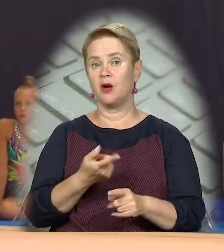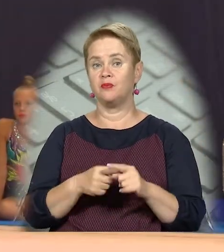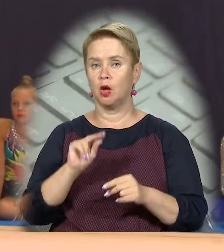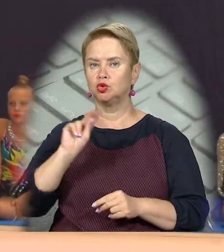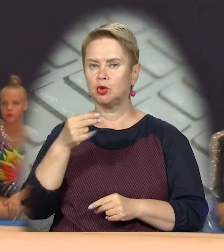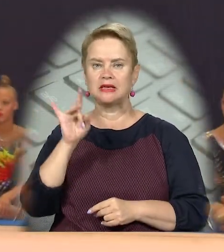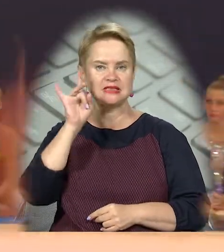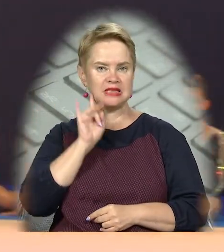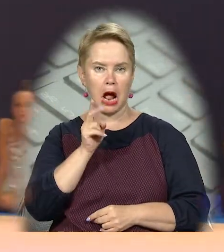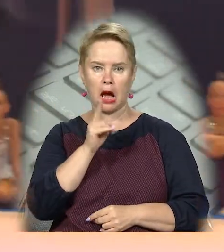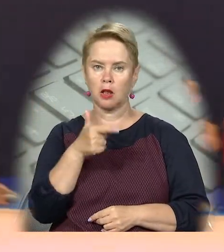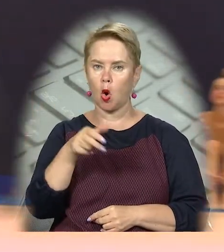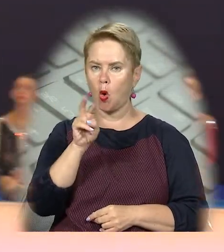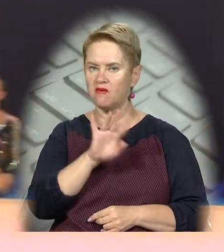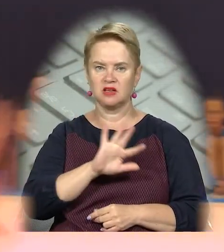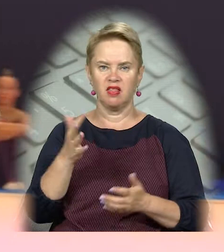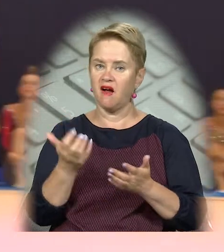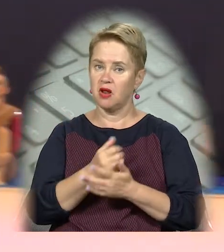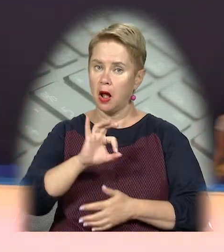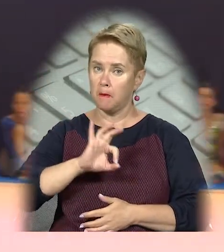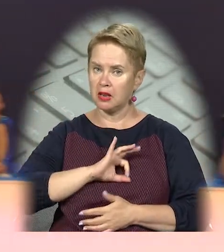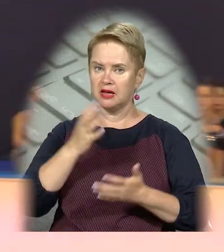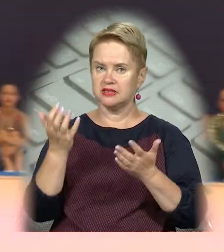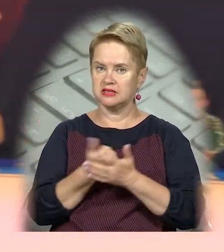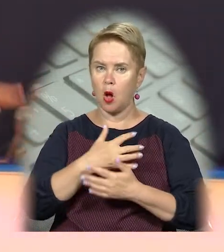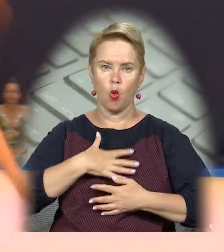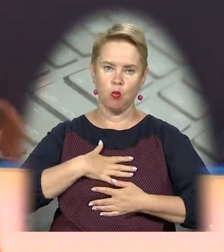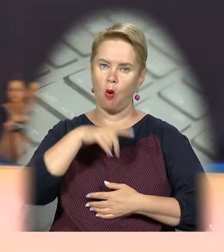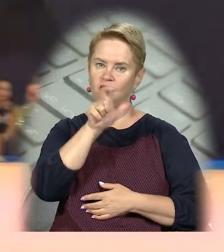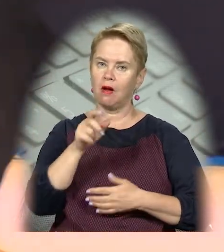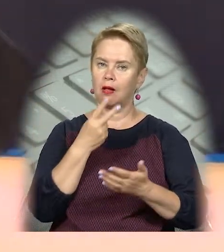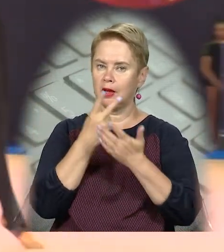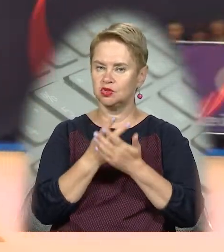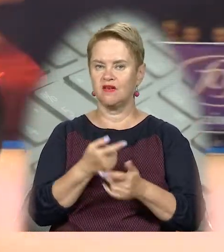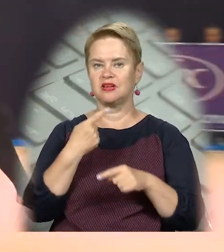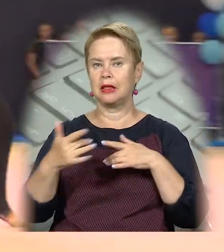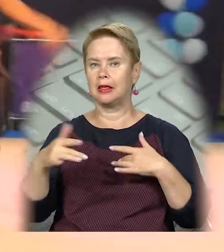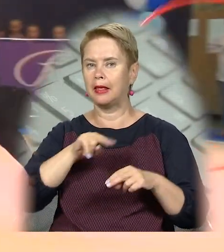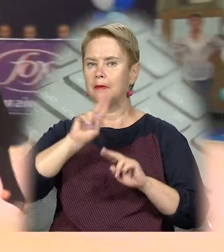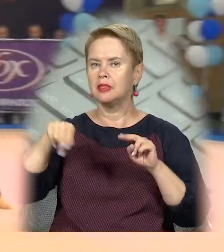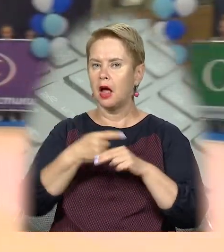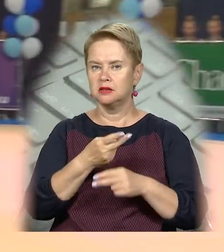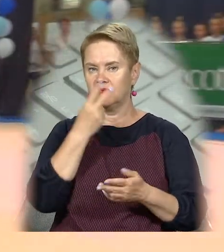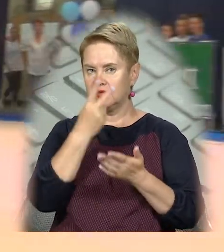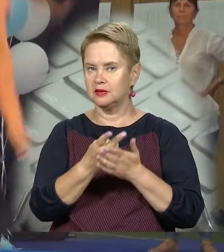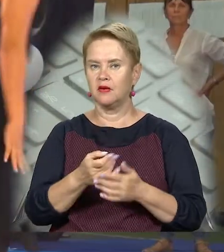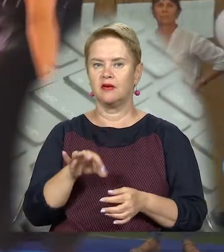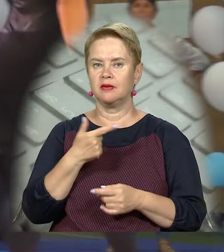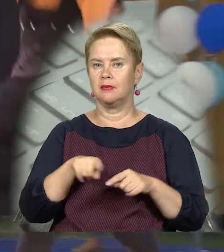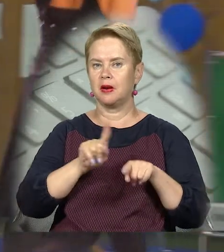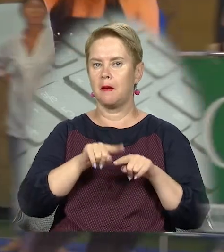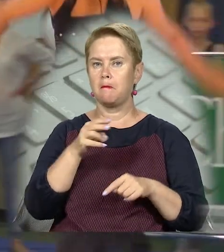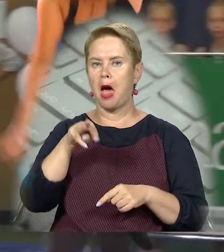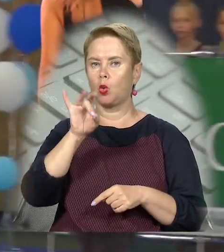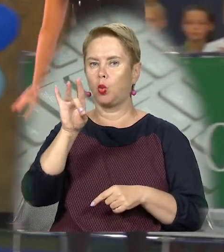Чемпіонка Ізраїлю Карина Гороховська не виграла медали, але завоювала любов глядачів. Показовий виступ гімнастки під безсмертну композицію